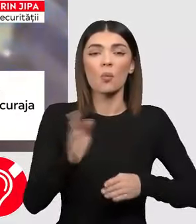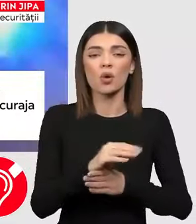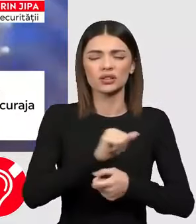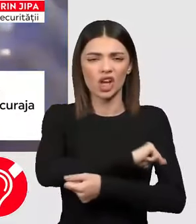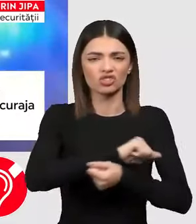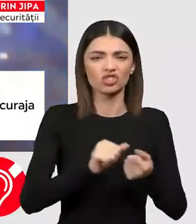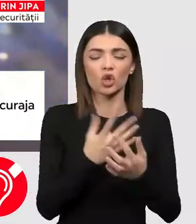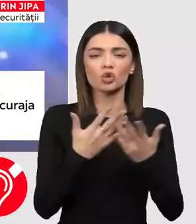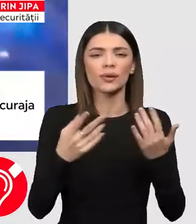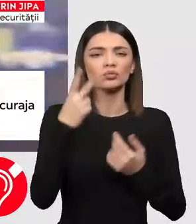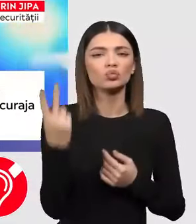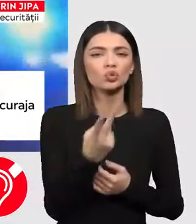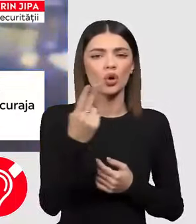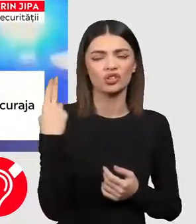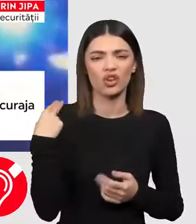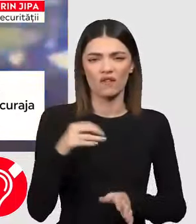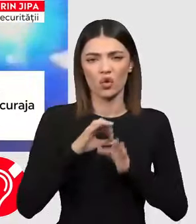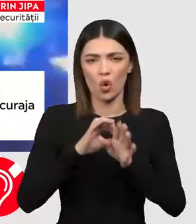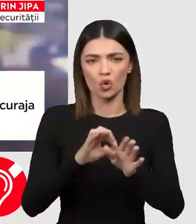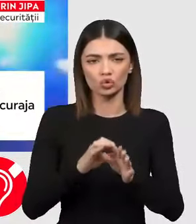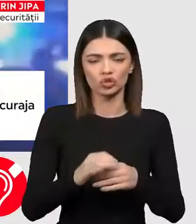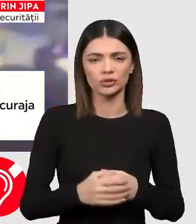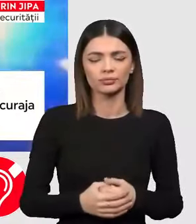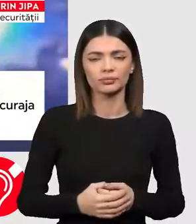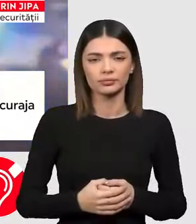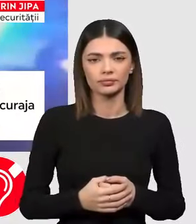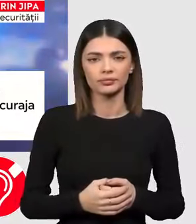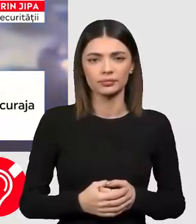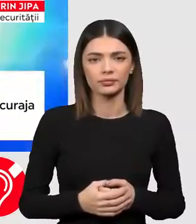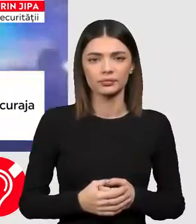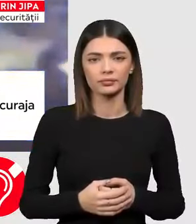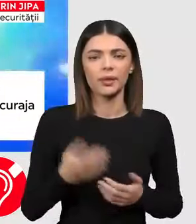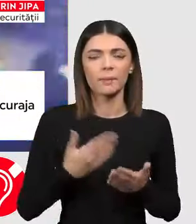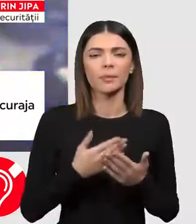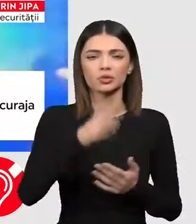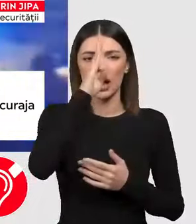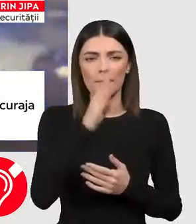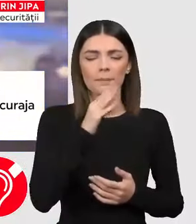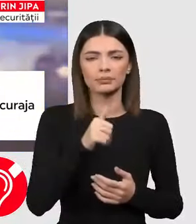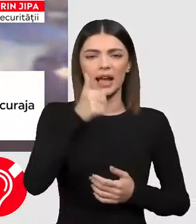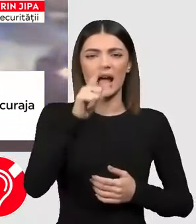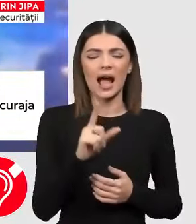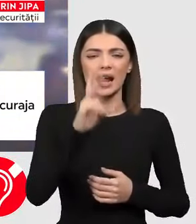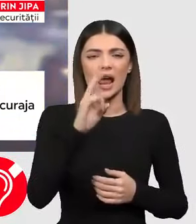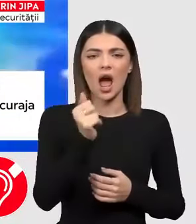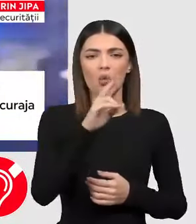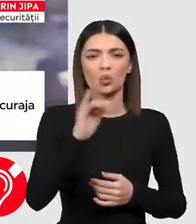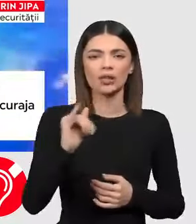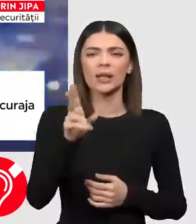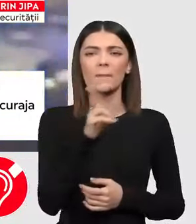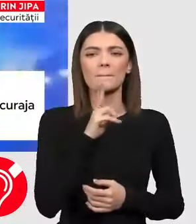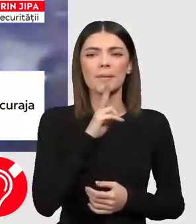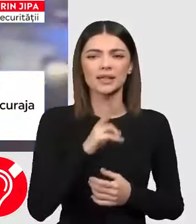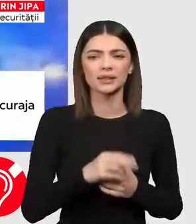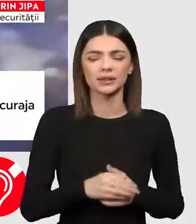2 din organizația Amas, al RURI, marții,